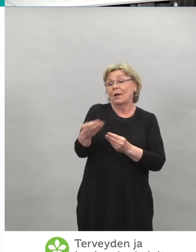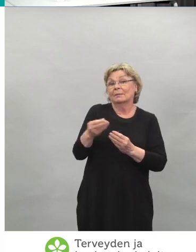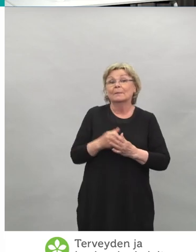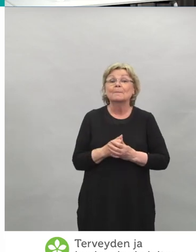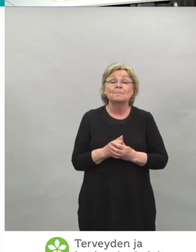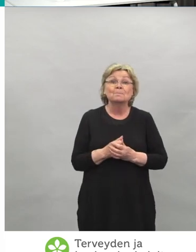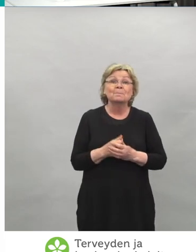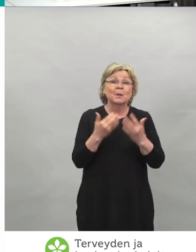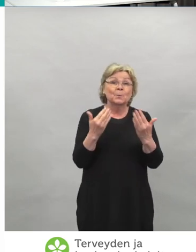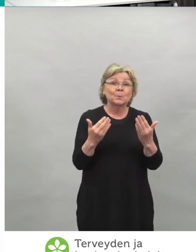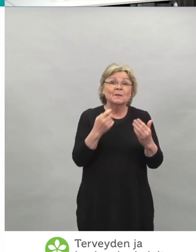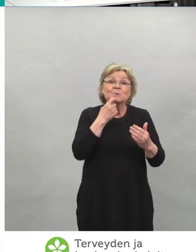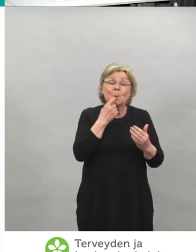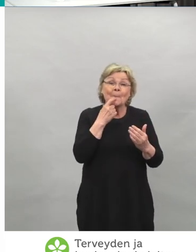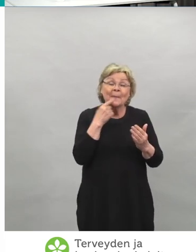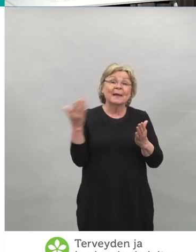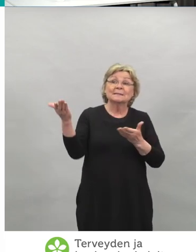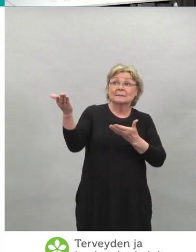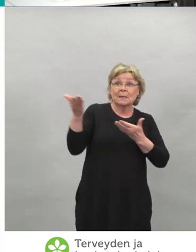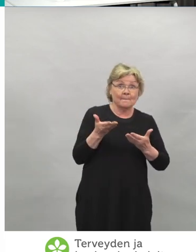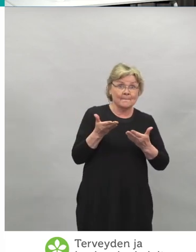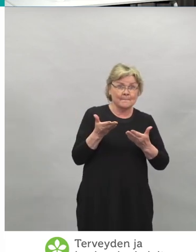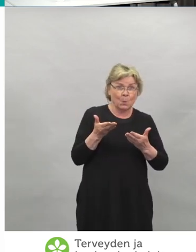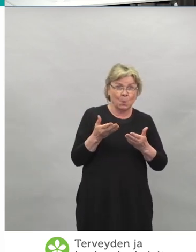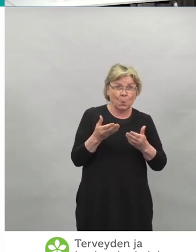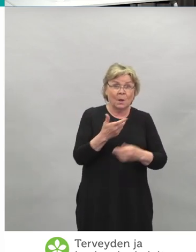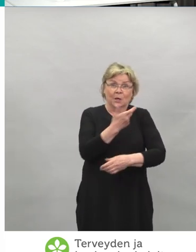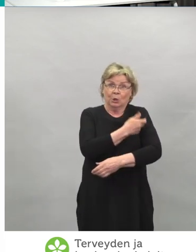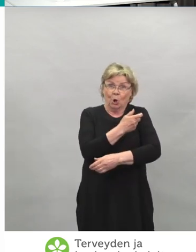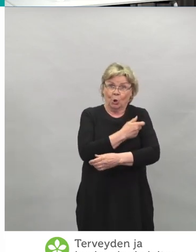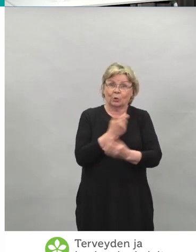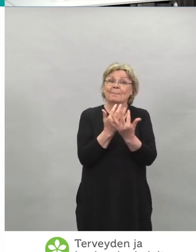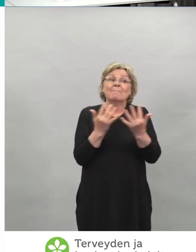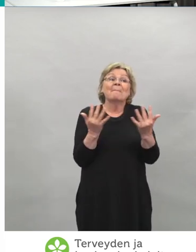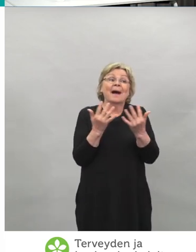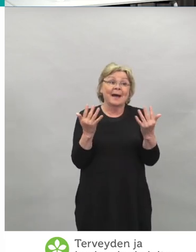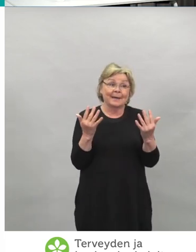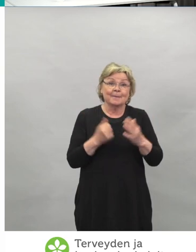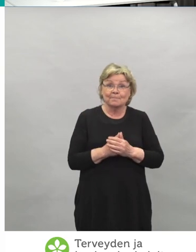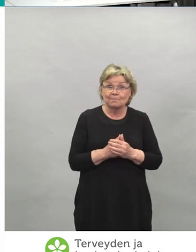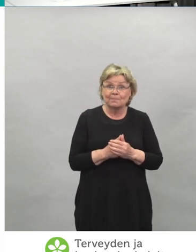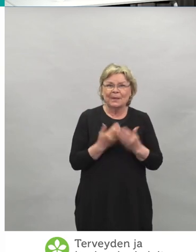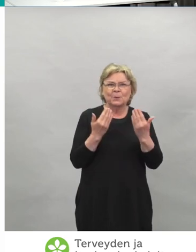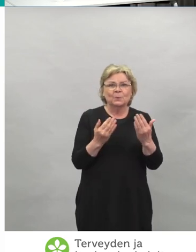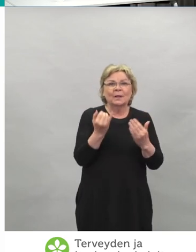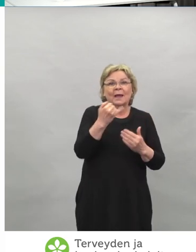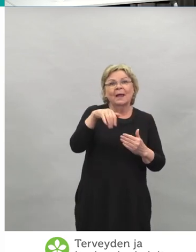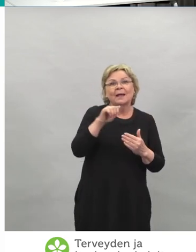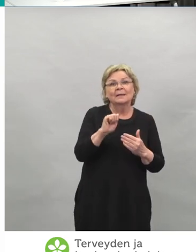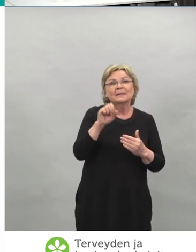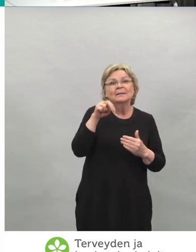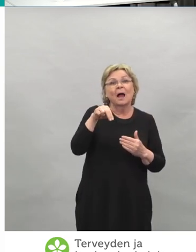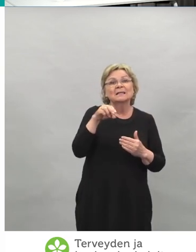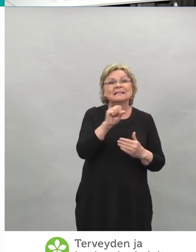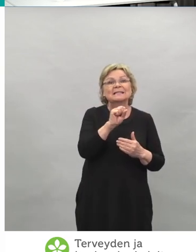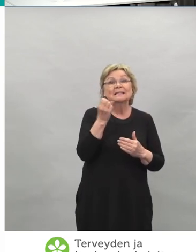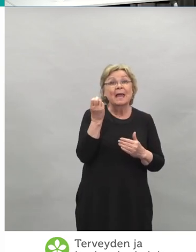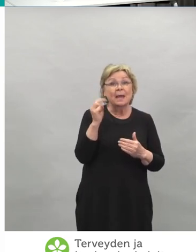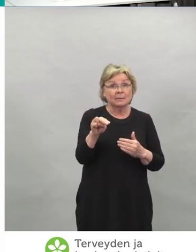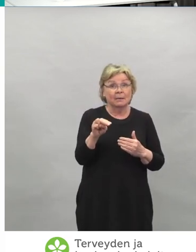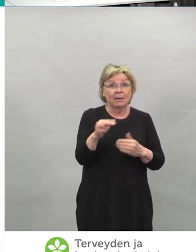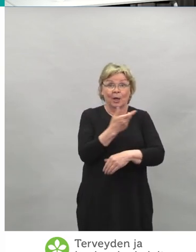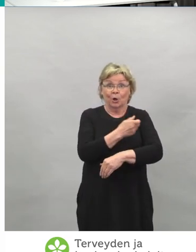tulevien rokotteiden määristä ja sehän näyttää varsin hyvältä. Vaikka meillä nyt tätä Janssenin rokotetta ei